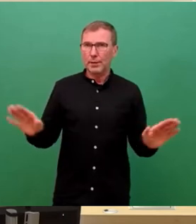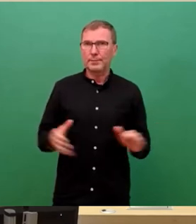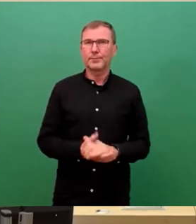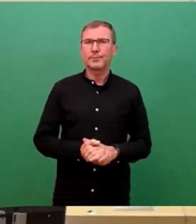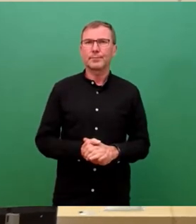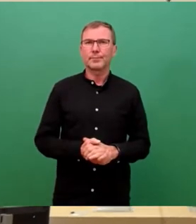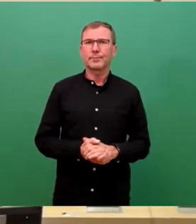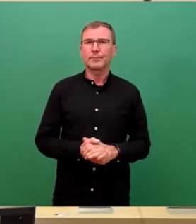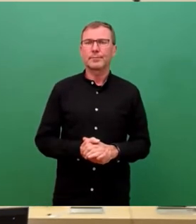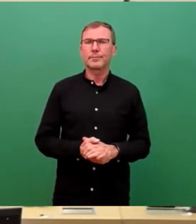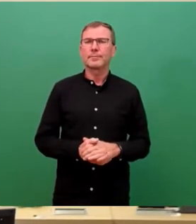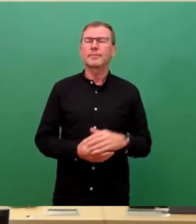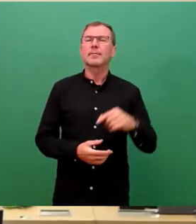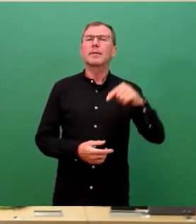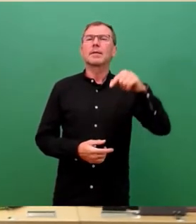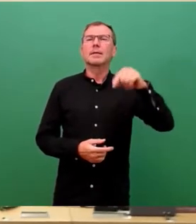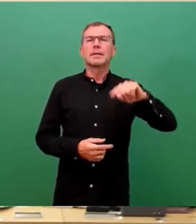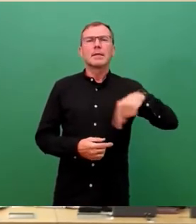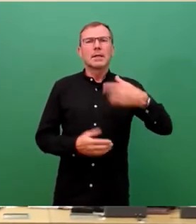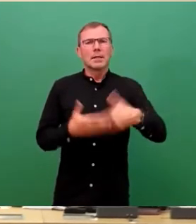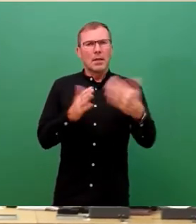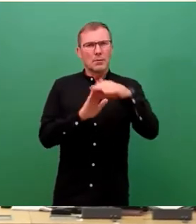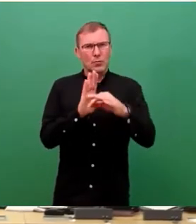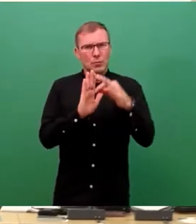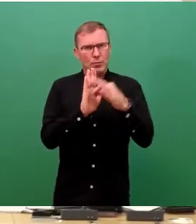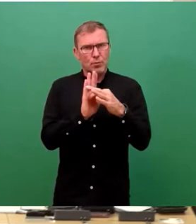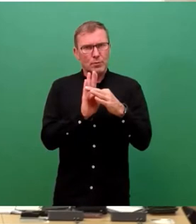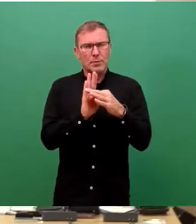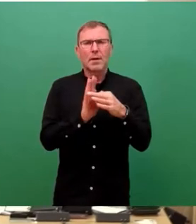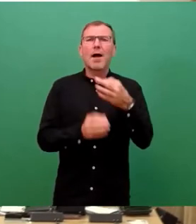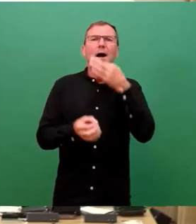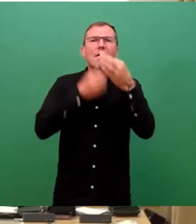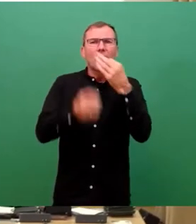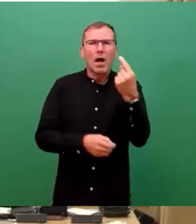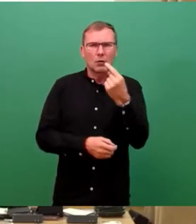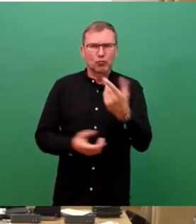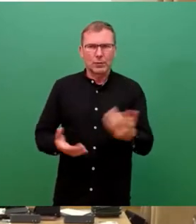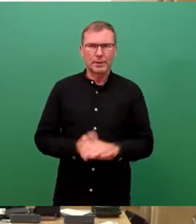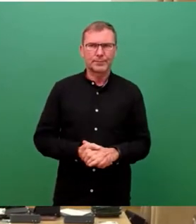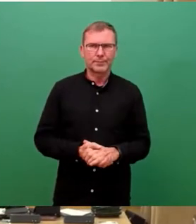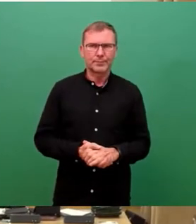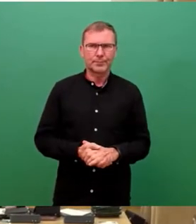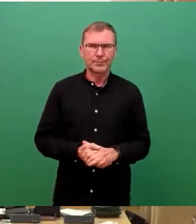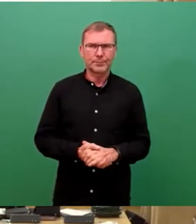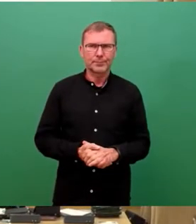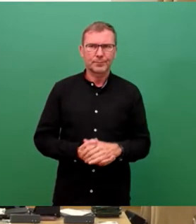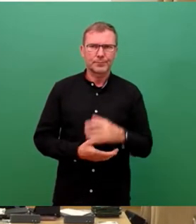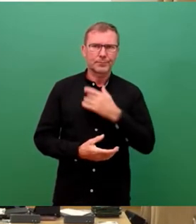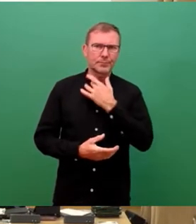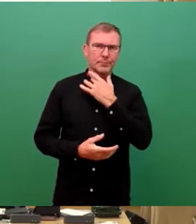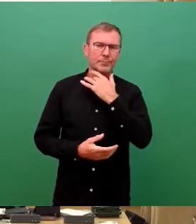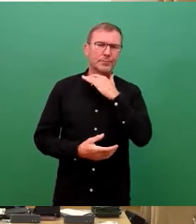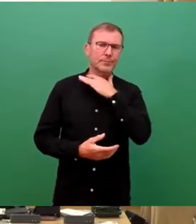Wir setzen mit dem nächsten Tagesordnungspunkt der Fragestunde fort und da beginnen